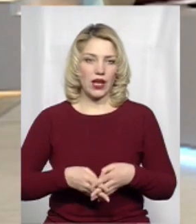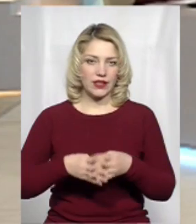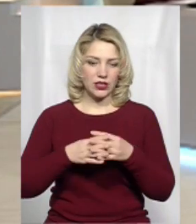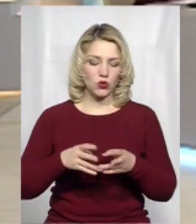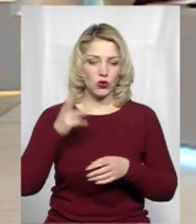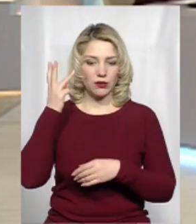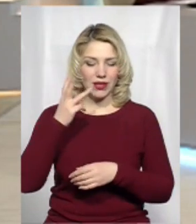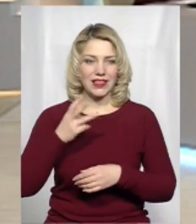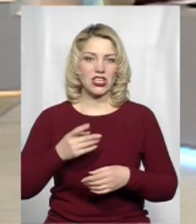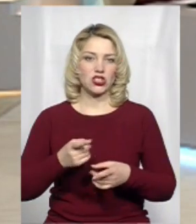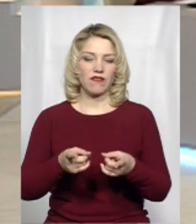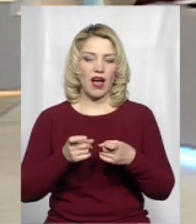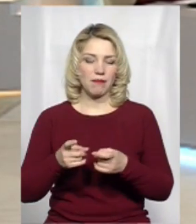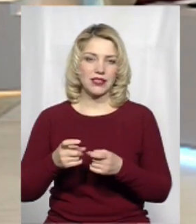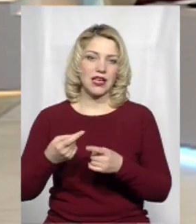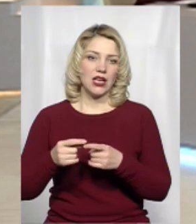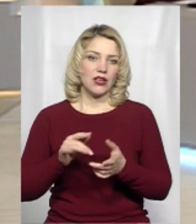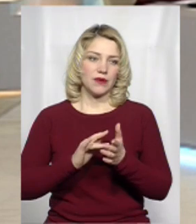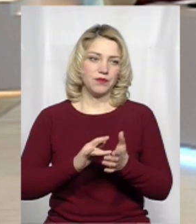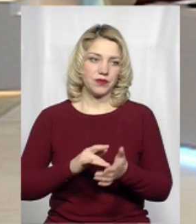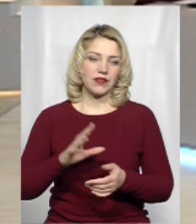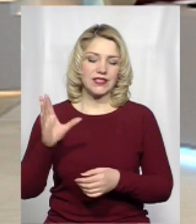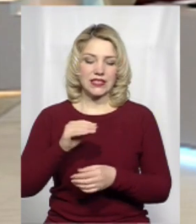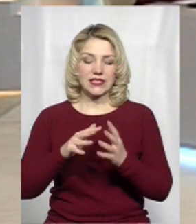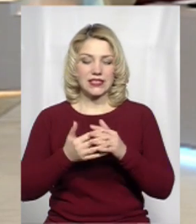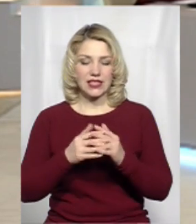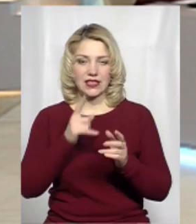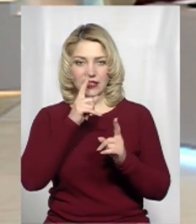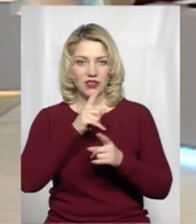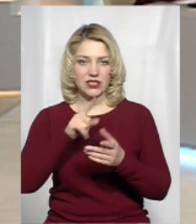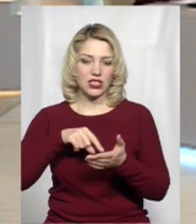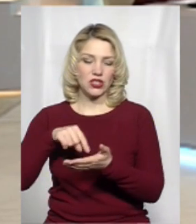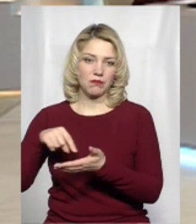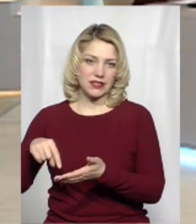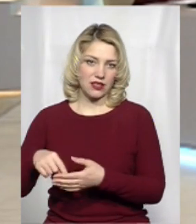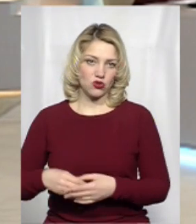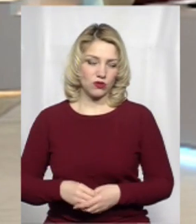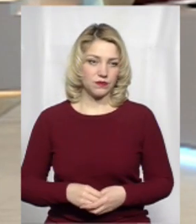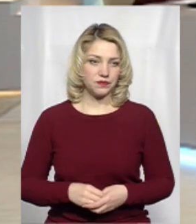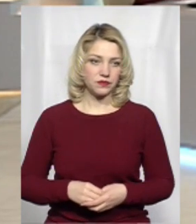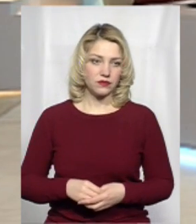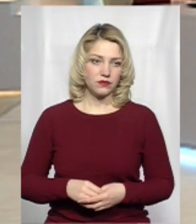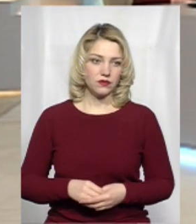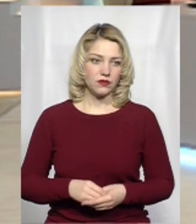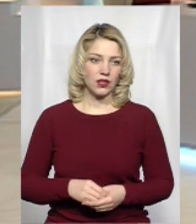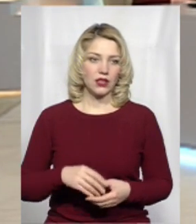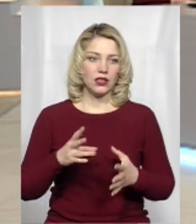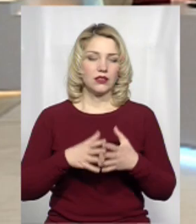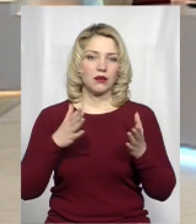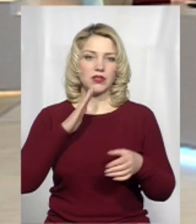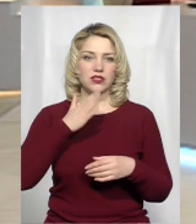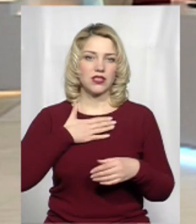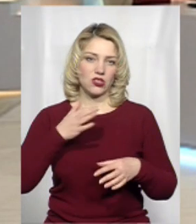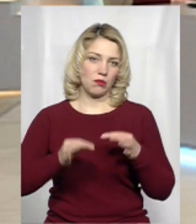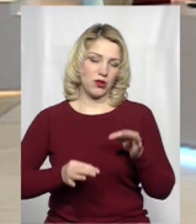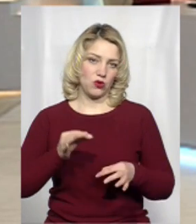Хмельниччина реально вабить мандрівників до стіл і невеличких містечок? От які з них реально гарно збереглись? Найбільше це